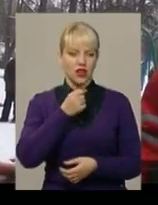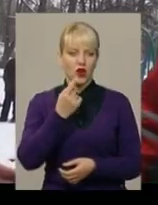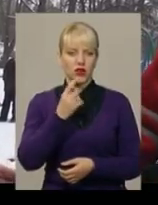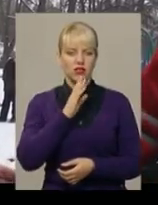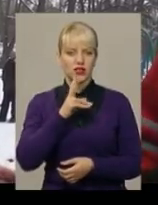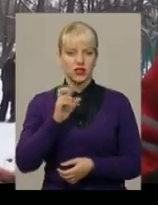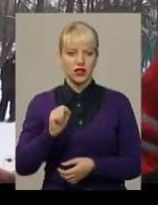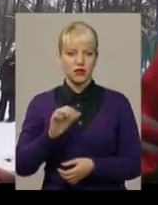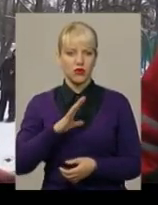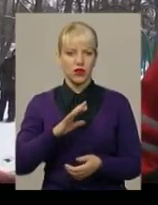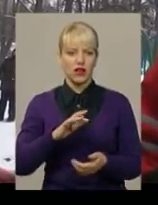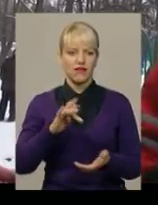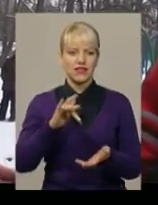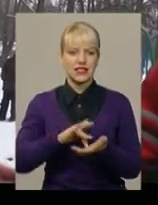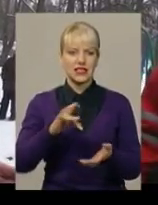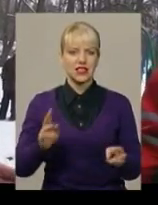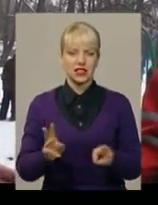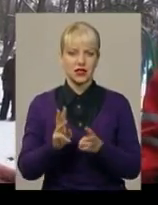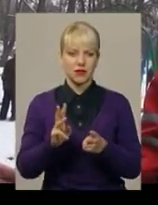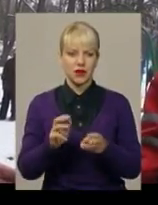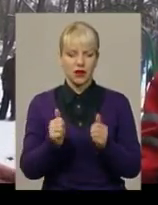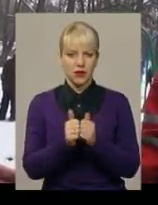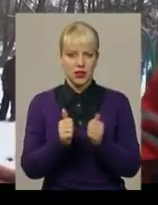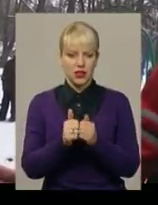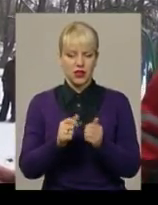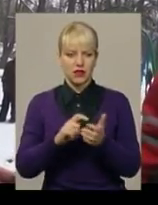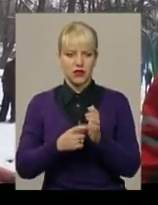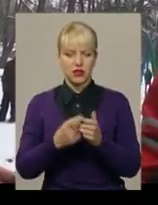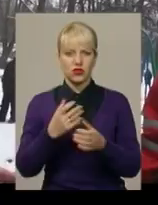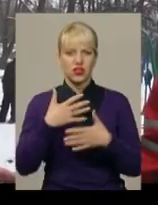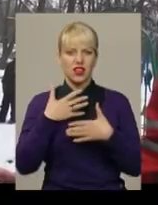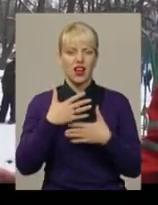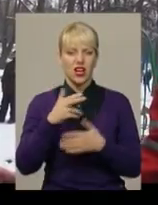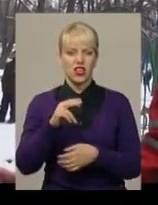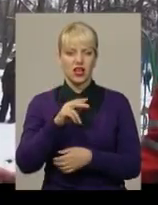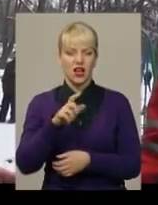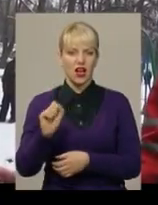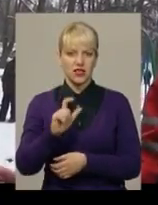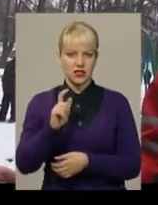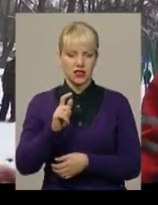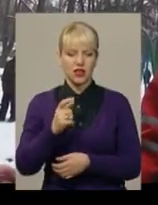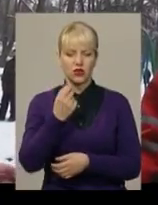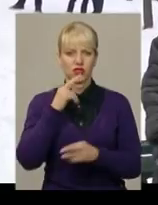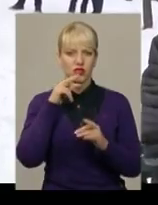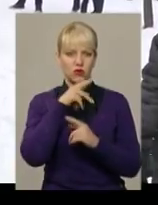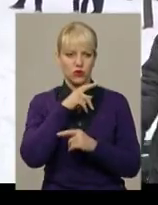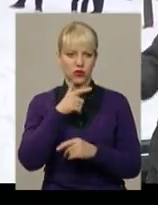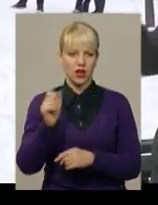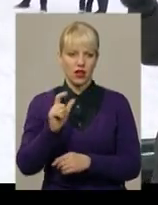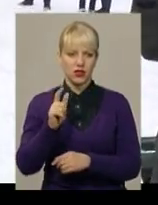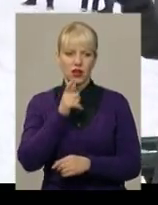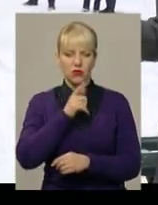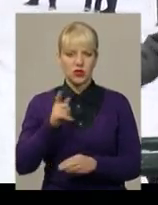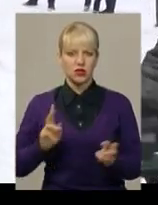жінка була в осередку займання, неподалік в сусідній квартирі, трошки надихалась вона чадним газом, то є з неї невелике отруєння чадним газом. Під час